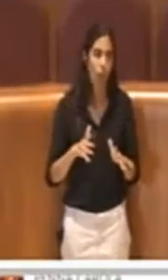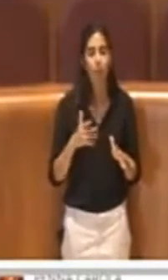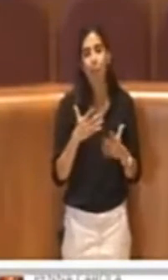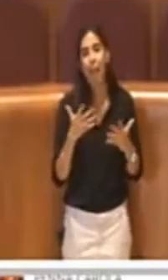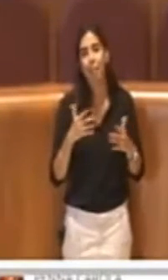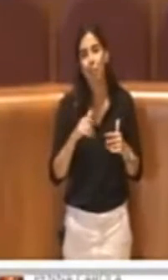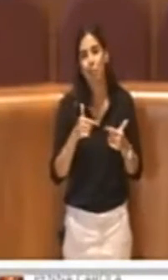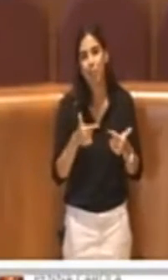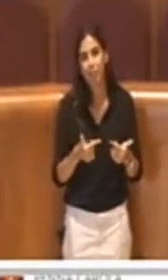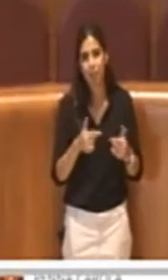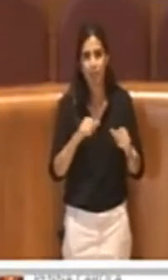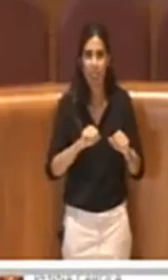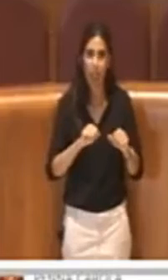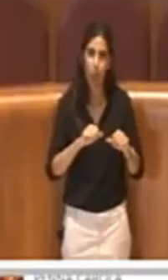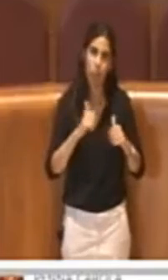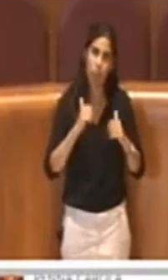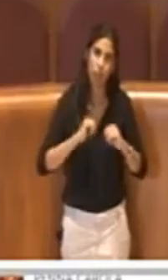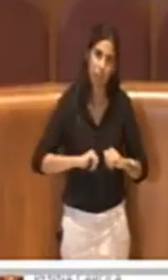determina.